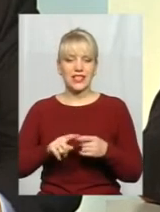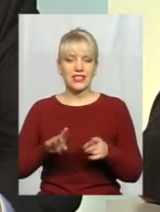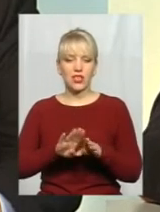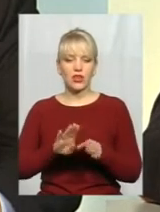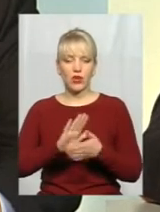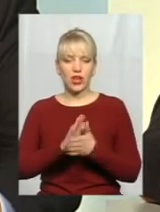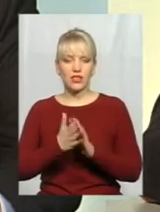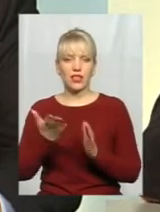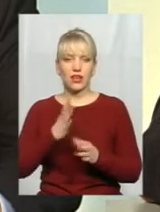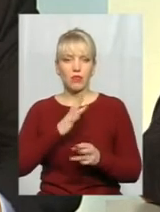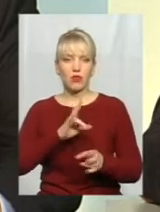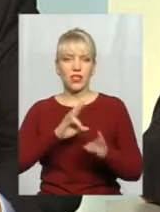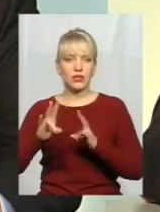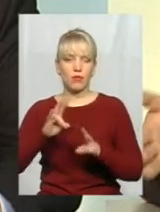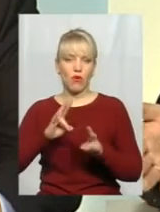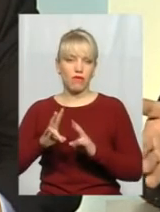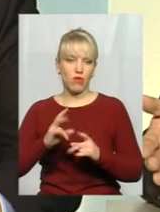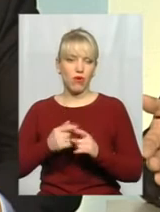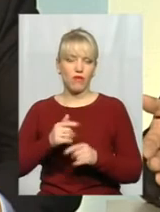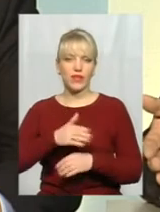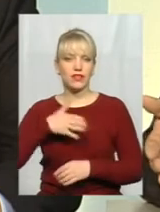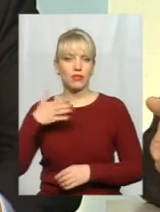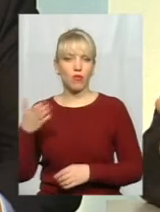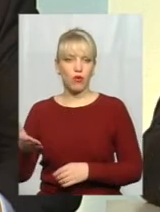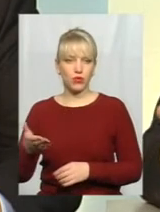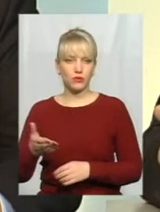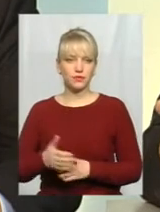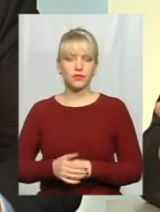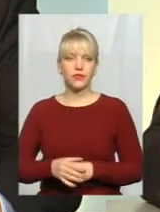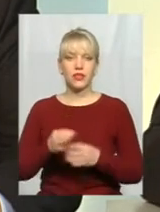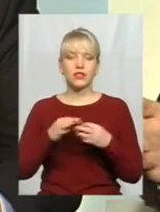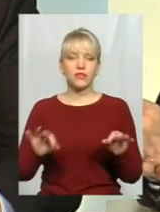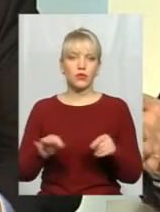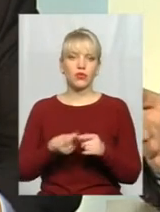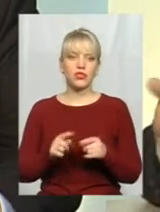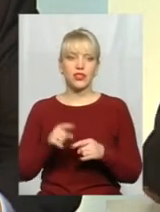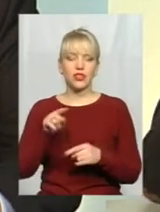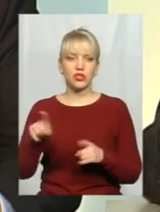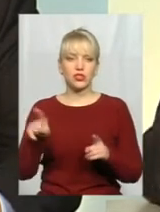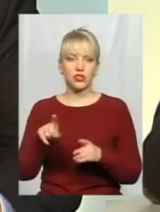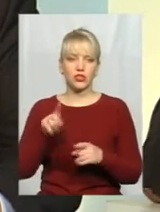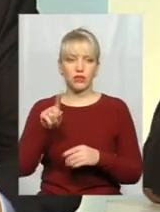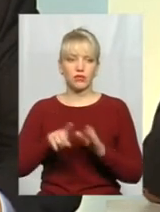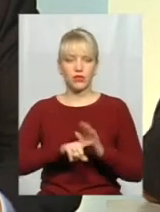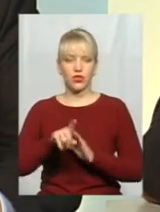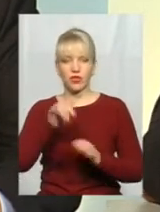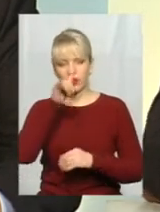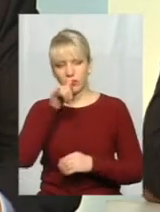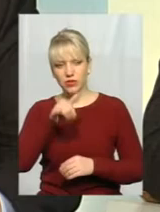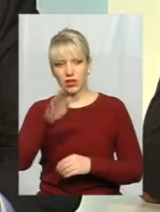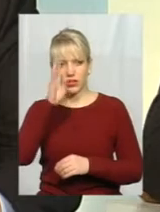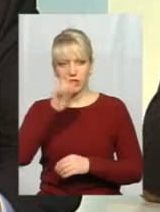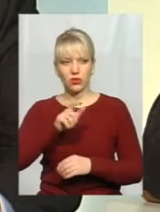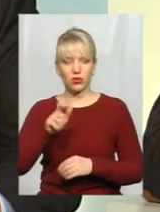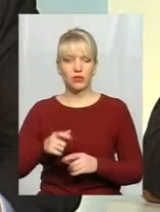була спровокована, скажімо, з боку свободи, це те, що там почали не пускати хлопців, та